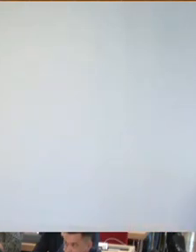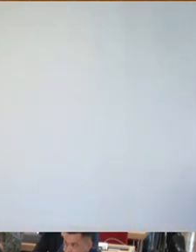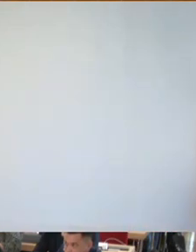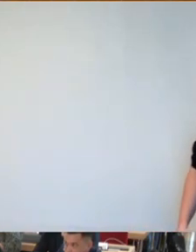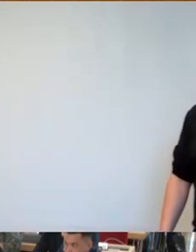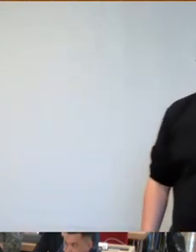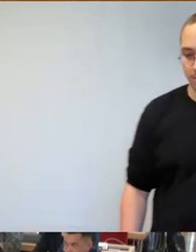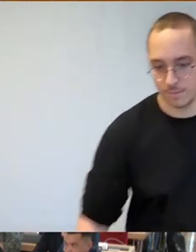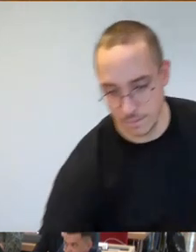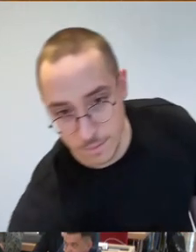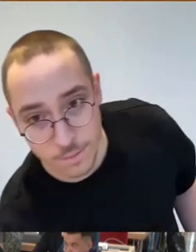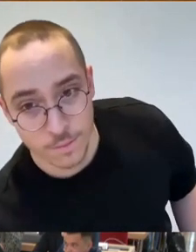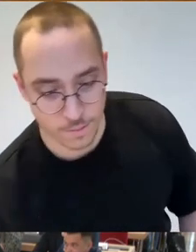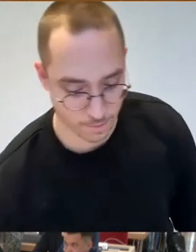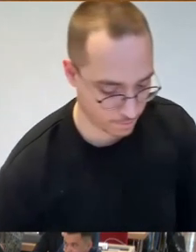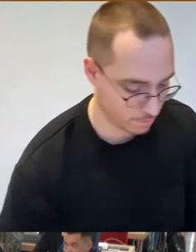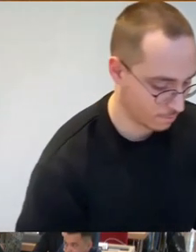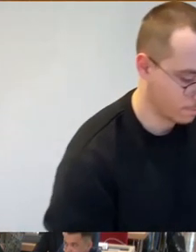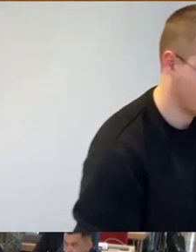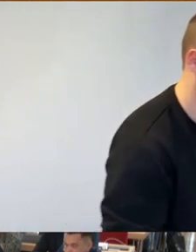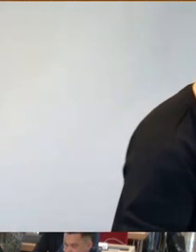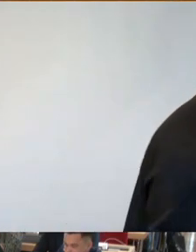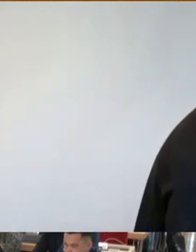Wir setzen fort mit der SPD-Fraktion, Herr Dreefs.